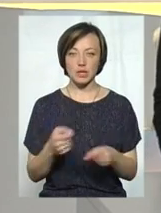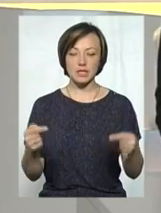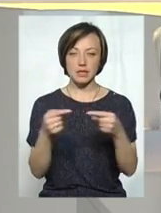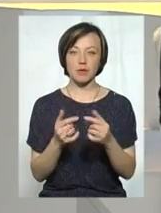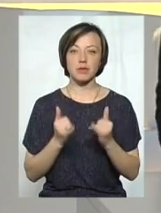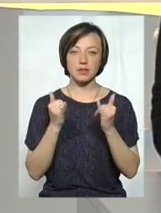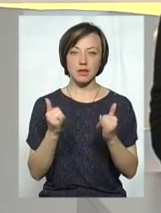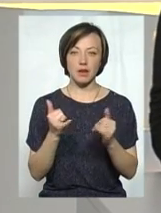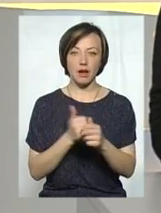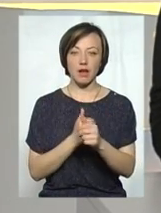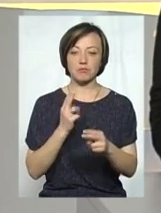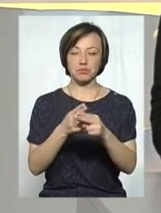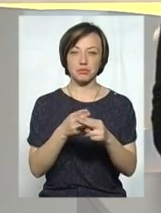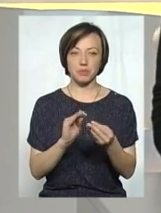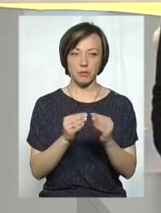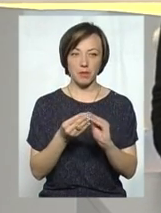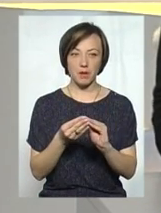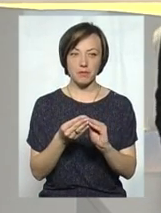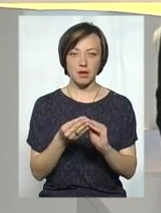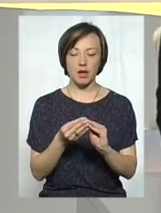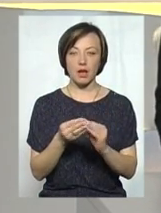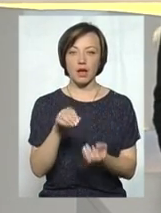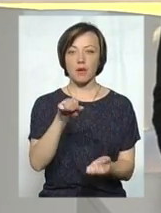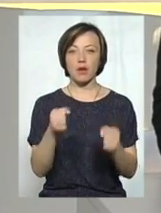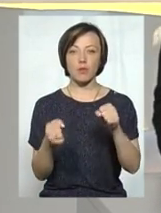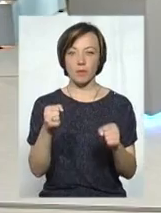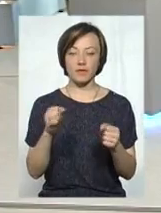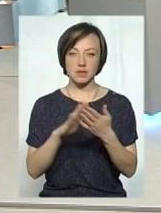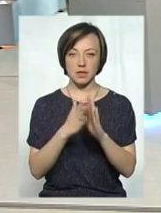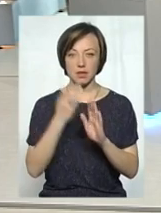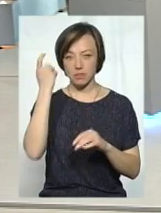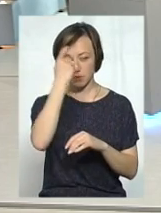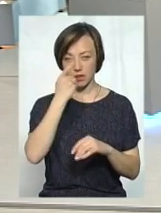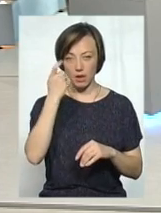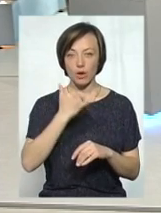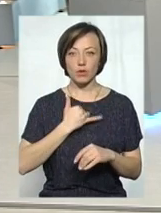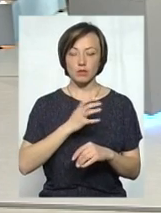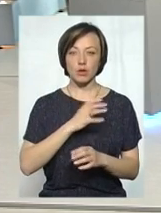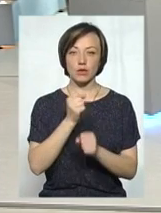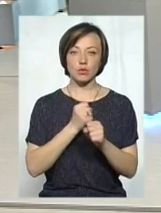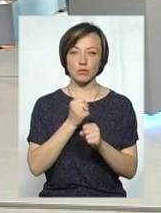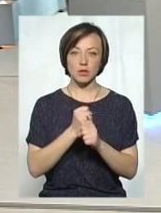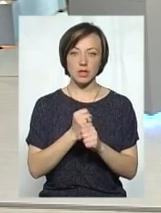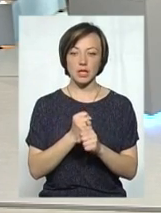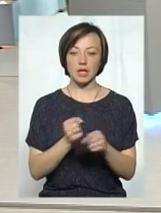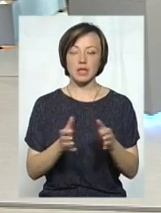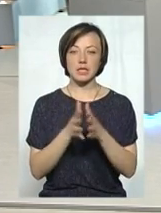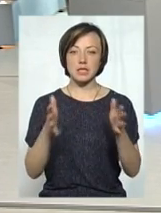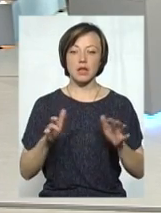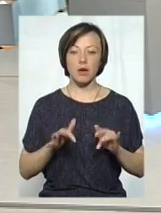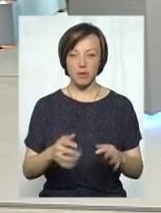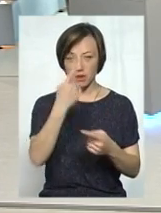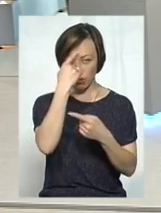випередження такої проблеми, як кермування в стані алкогольного спілу? Так, звичайно. У нас була розроблена інформаційна кампанія щодо